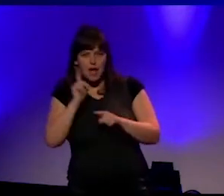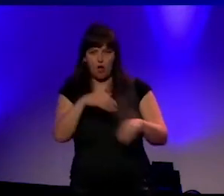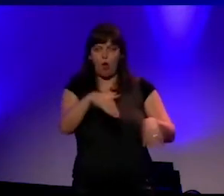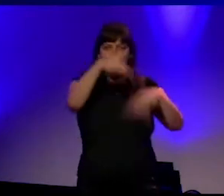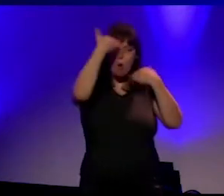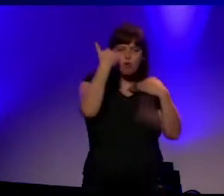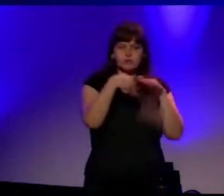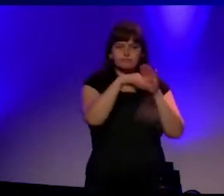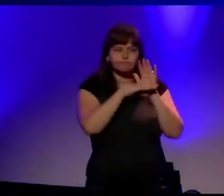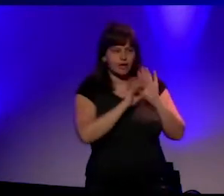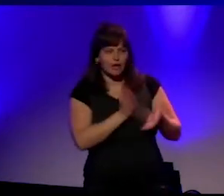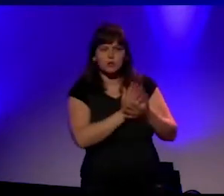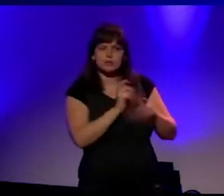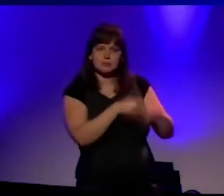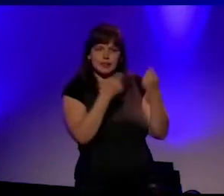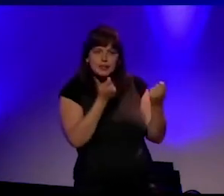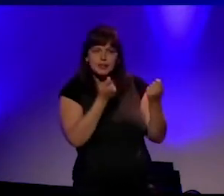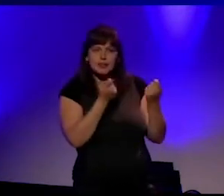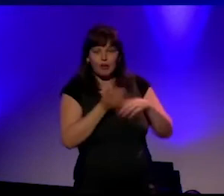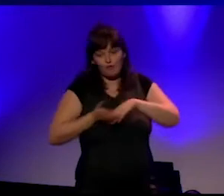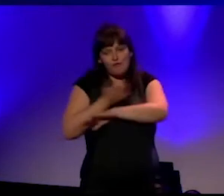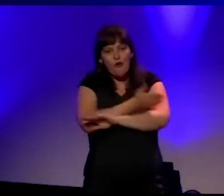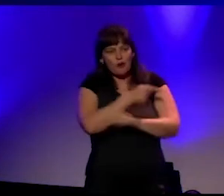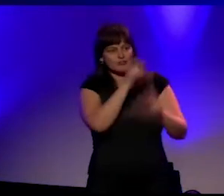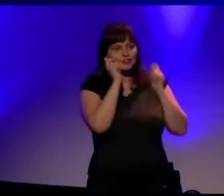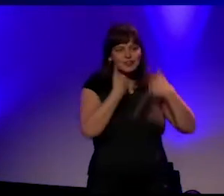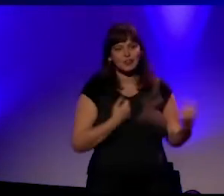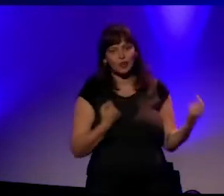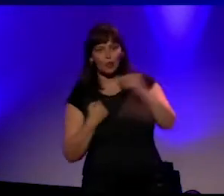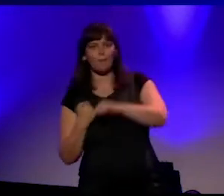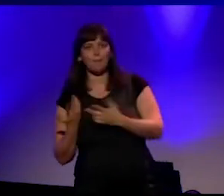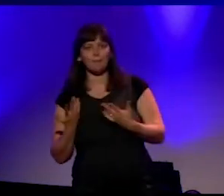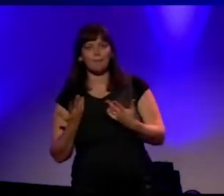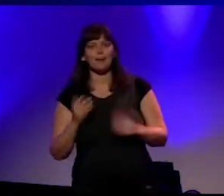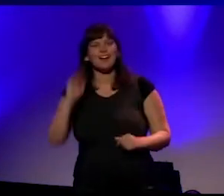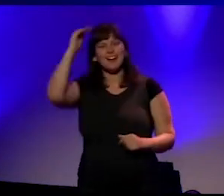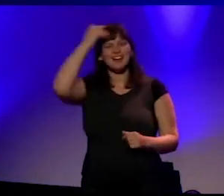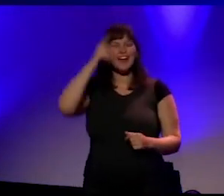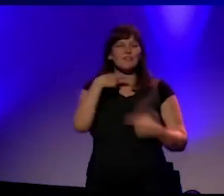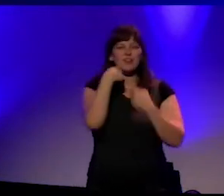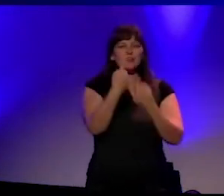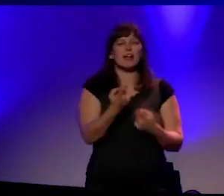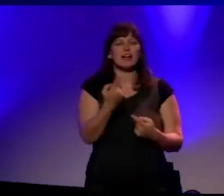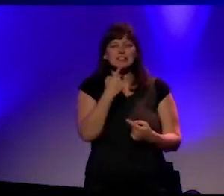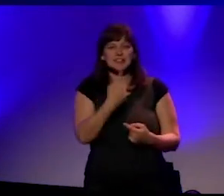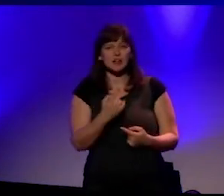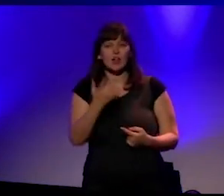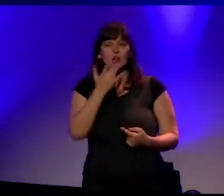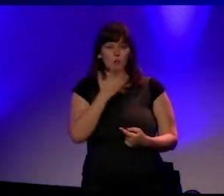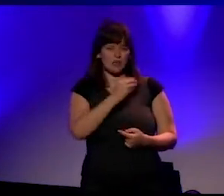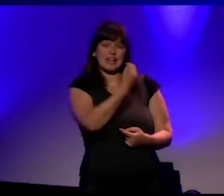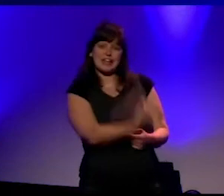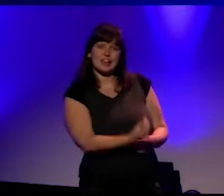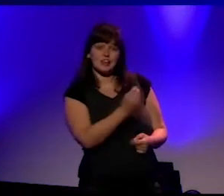voor de studenten hier komen. U kent die prachtige uitspraak. It takes a village to raise a child.